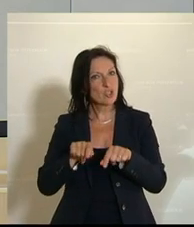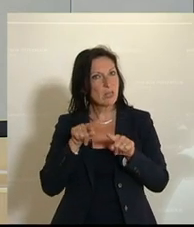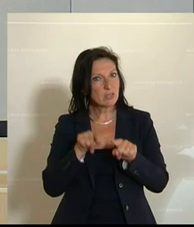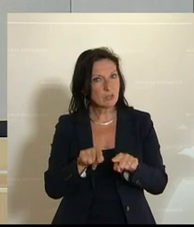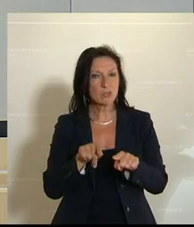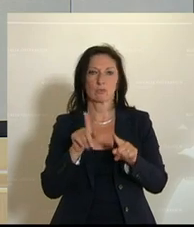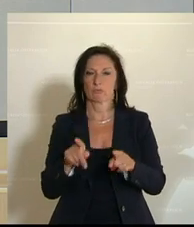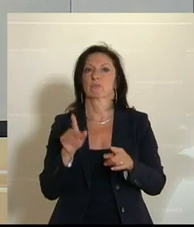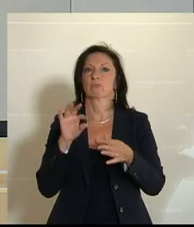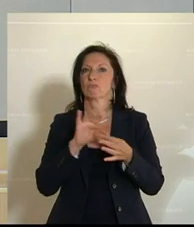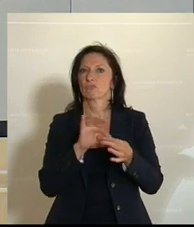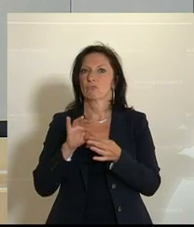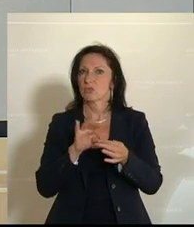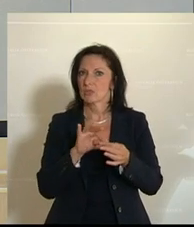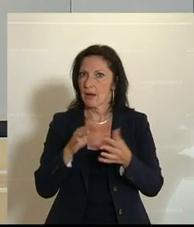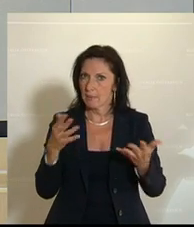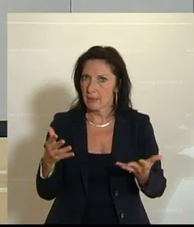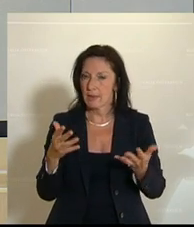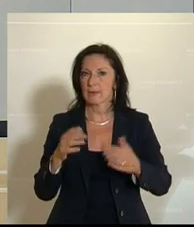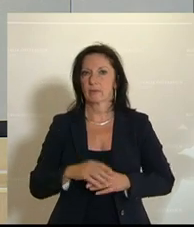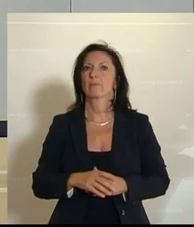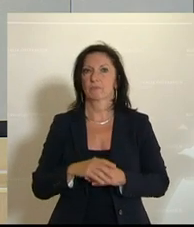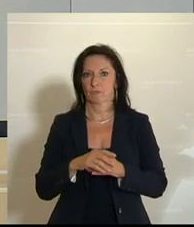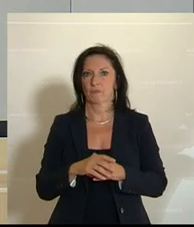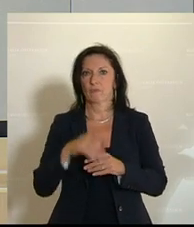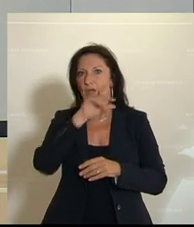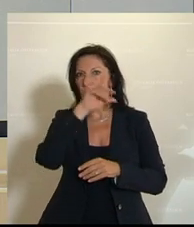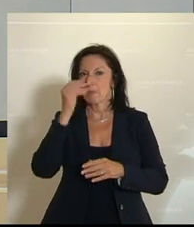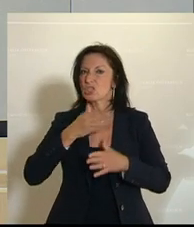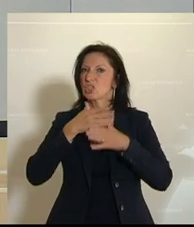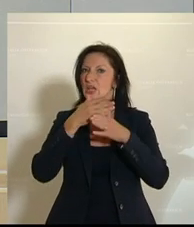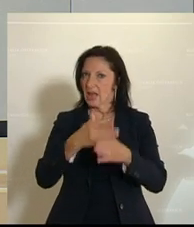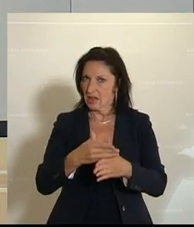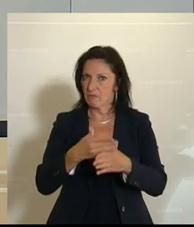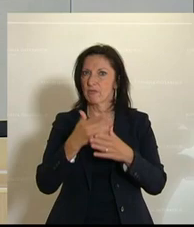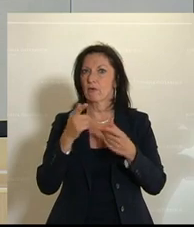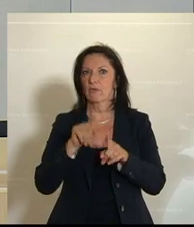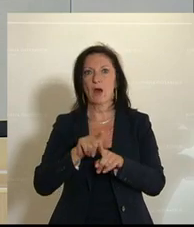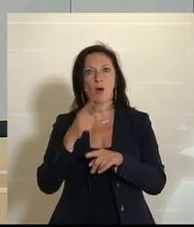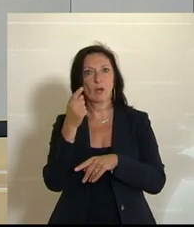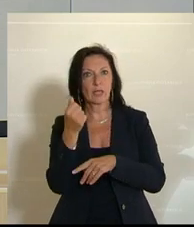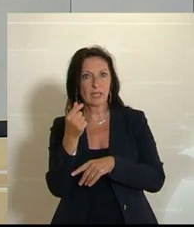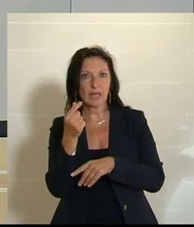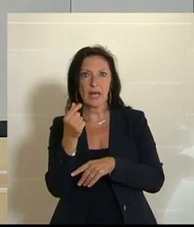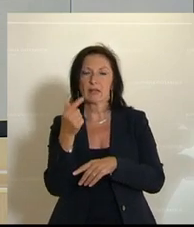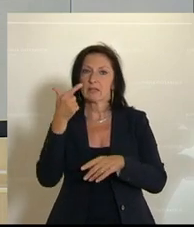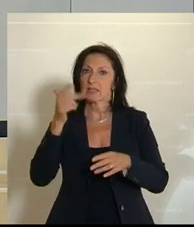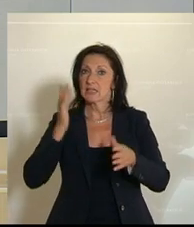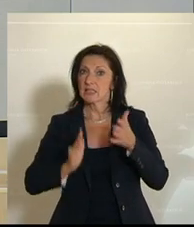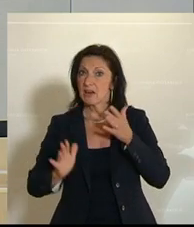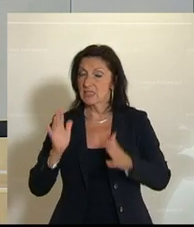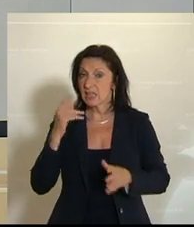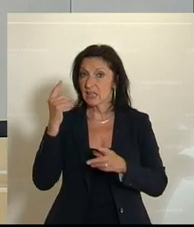betreffend eine substanzielle Aufstockung der humanitären Hilfe und der Mittel der bi- und multilateralen